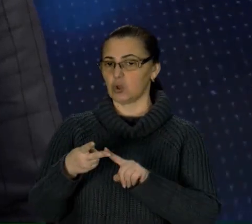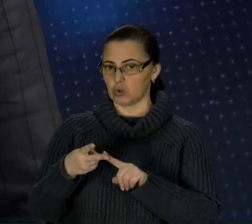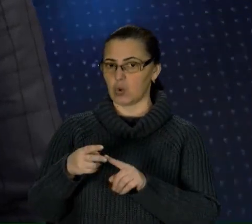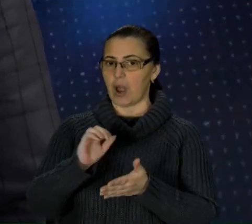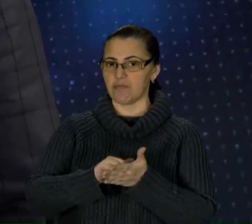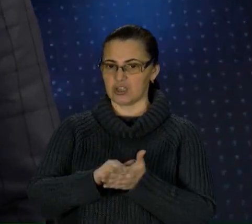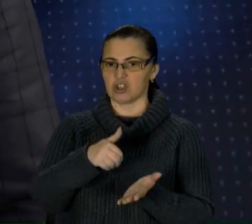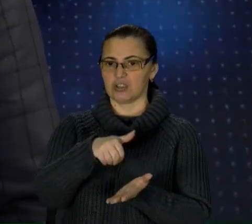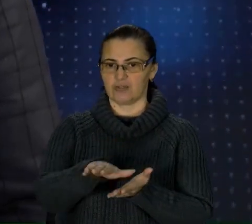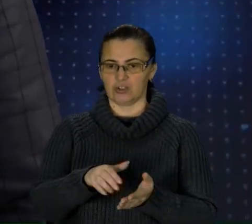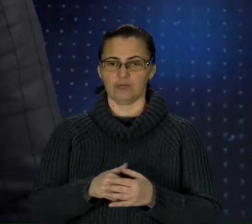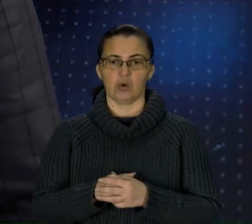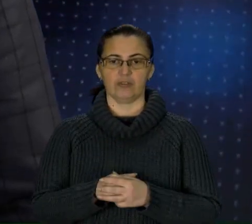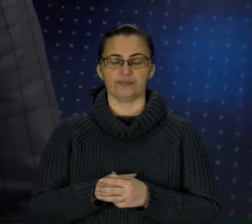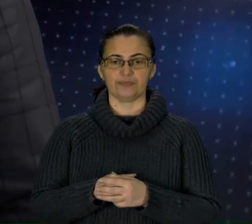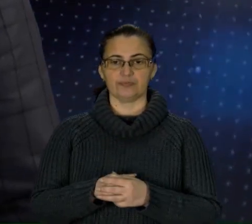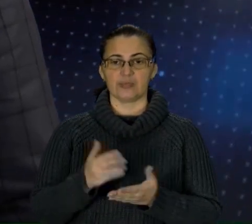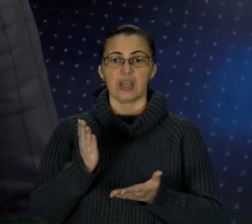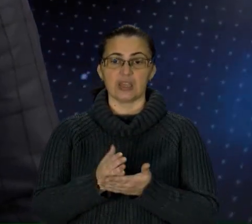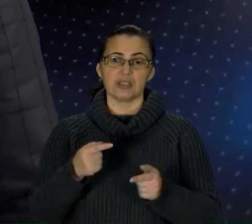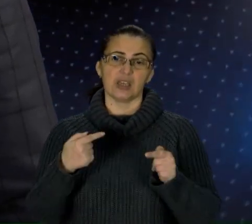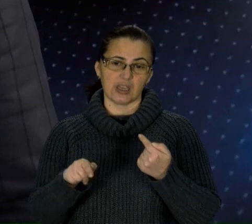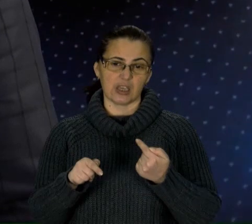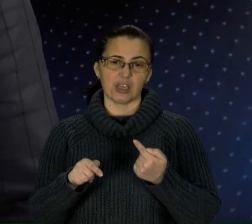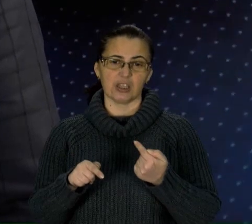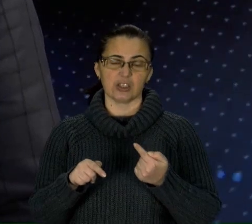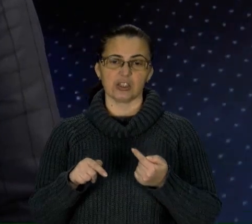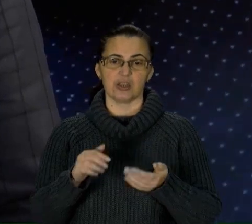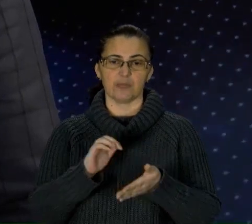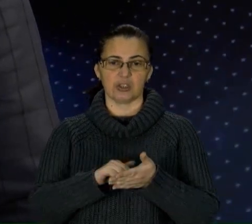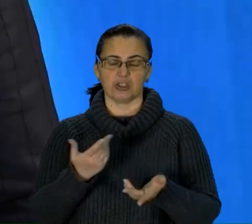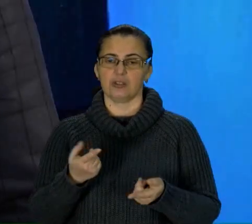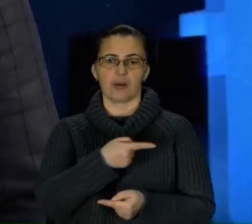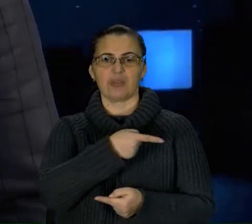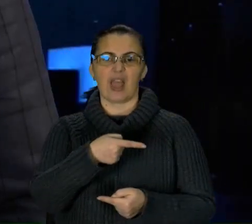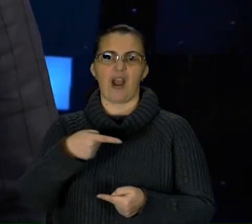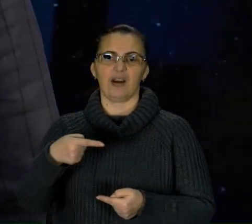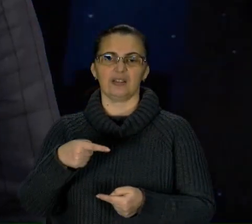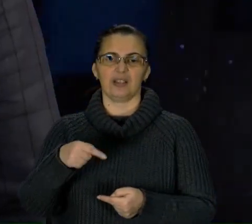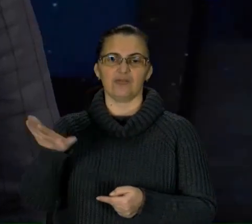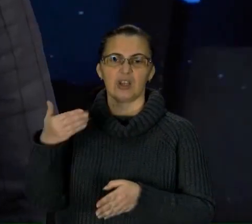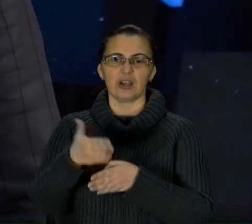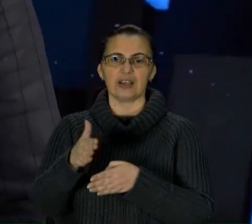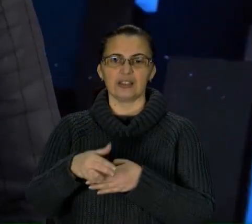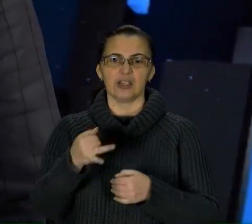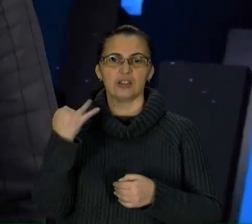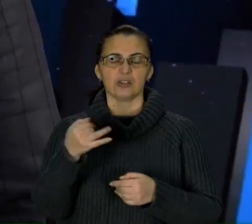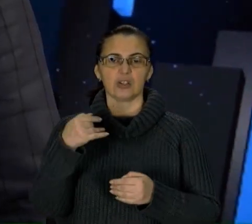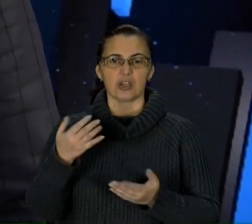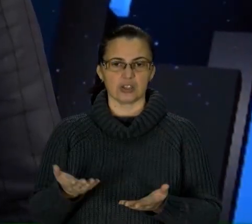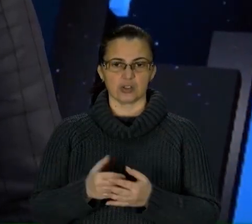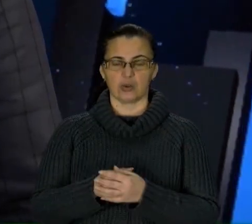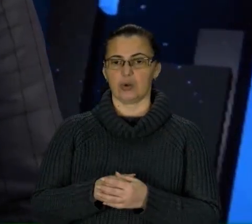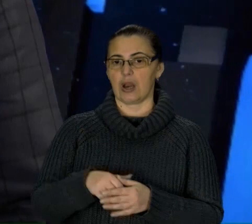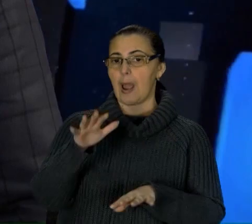може? Це саме по програмі. Є інші напрямки. Наприклад, людина має негативну кредитну історію. Банк розглядає, незважаючи на державну програму,